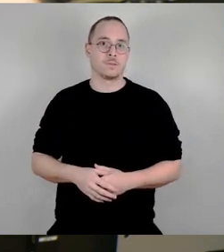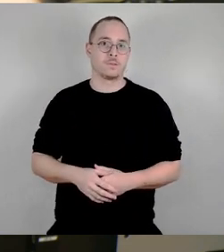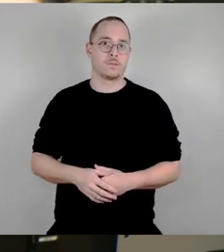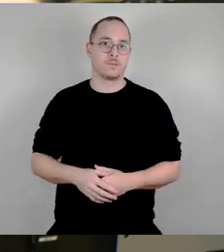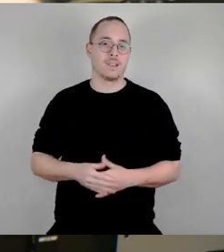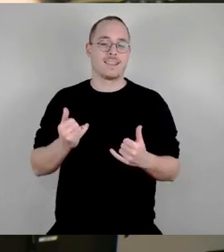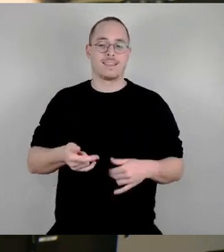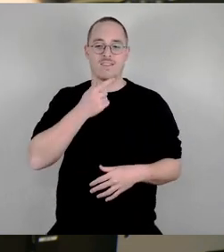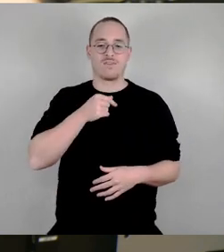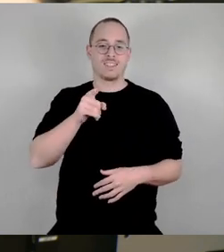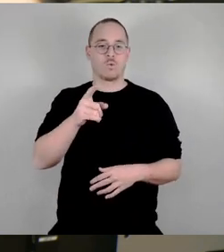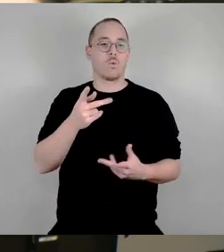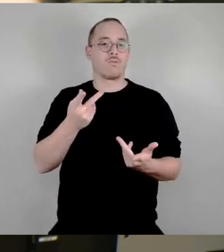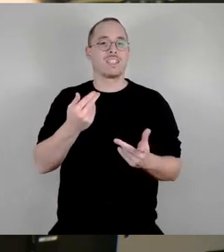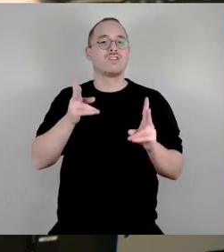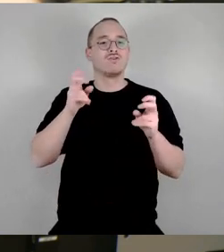-Straßenmusik kriegen. Danke.